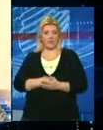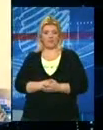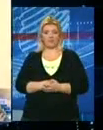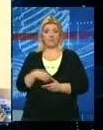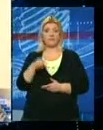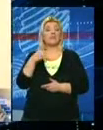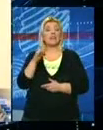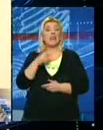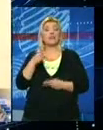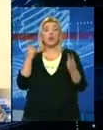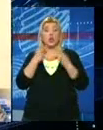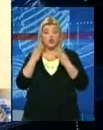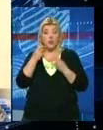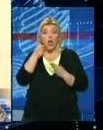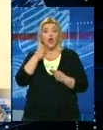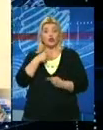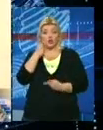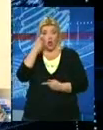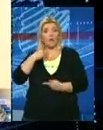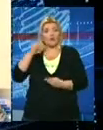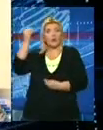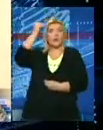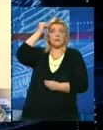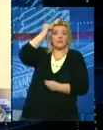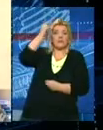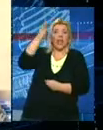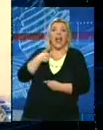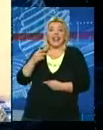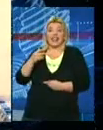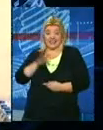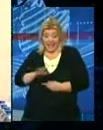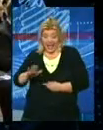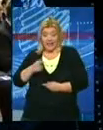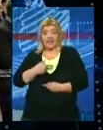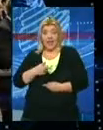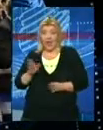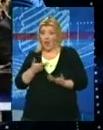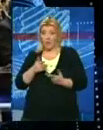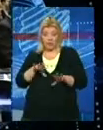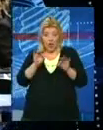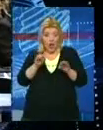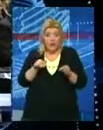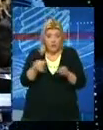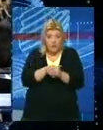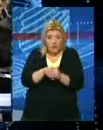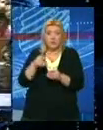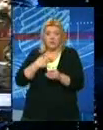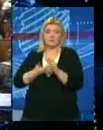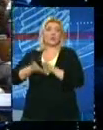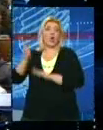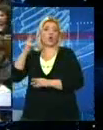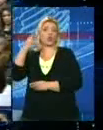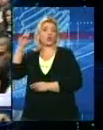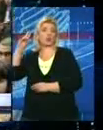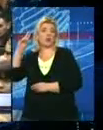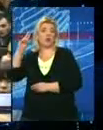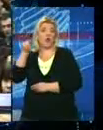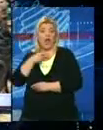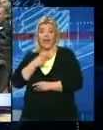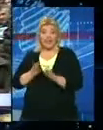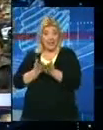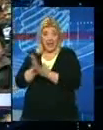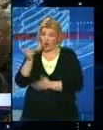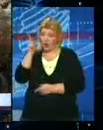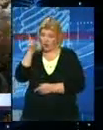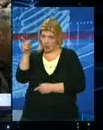Jedino razumljivo što čovjek može sebi da stavi u glavo jeste to da će nam djeca koje ne mogu da radiju posao otići inostranstvo. Da se to ne